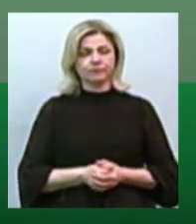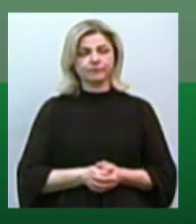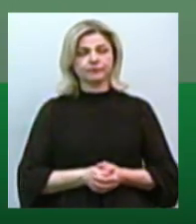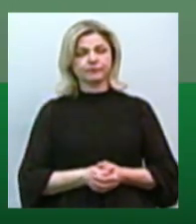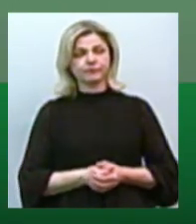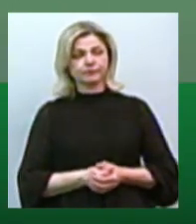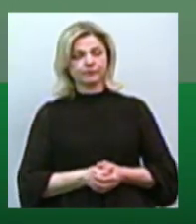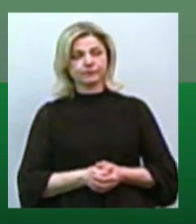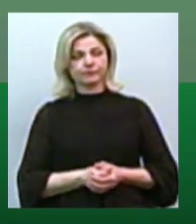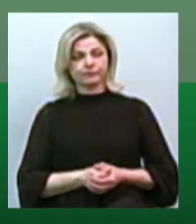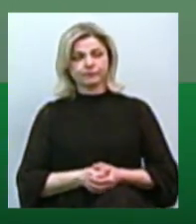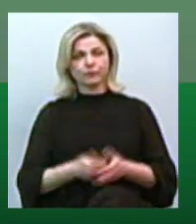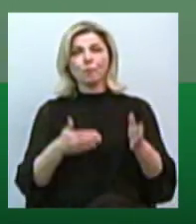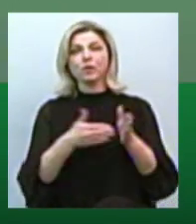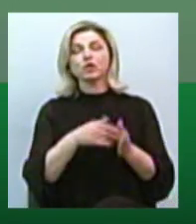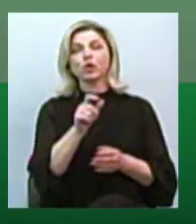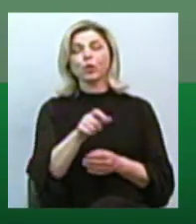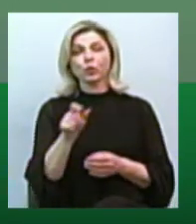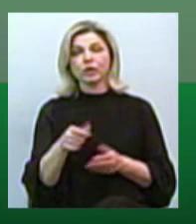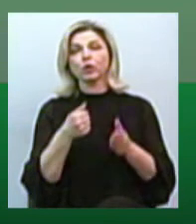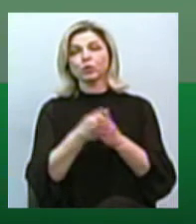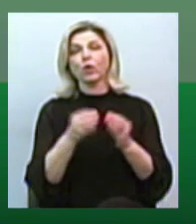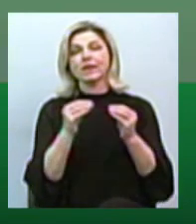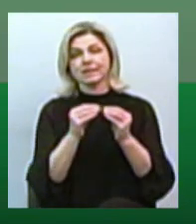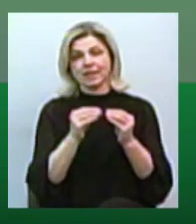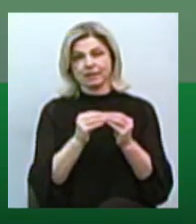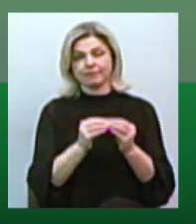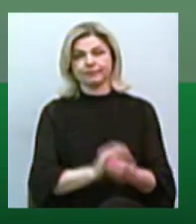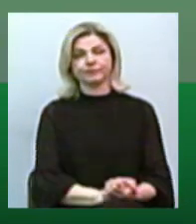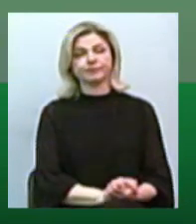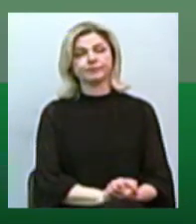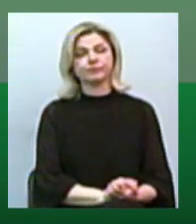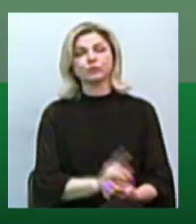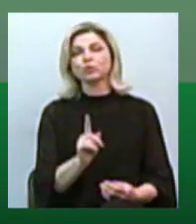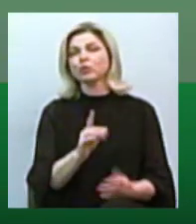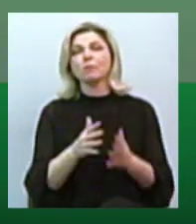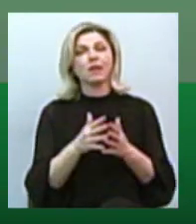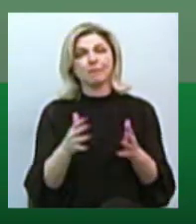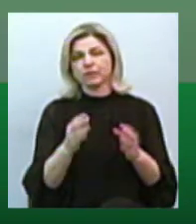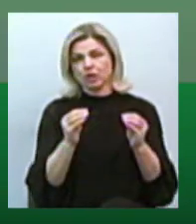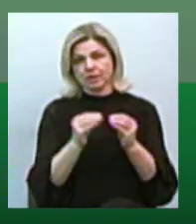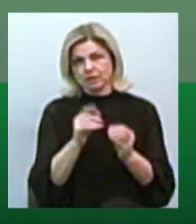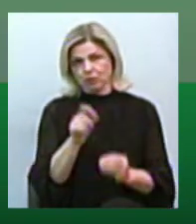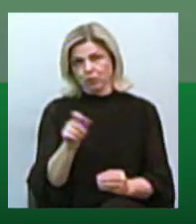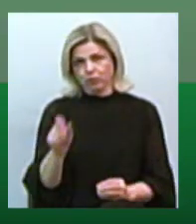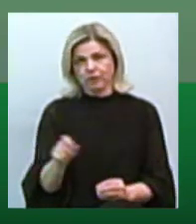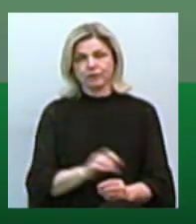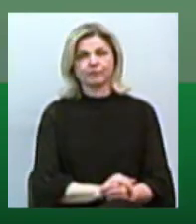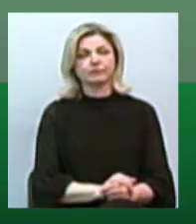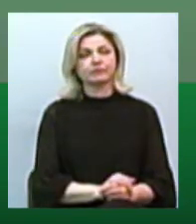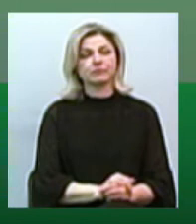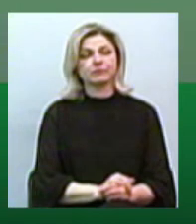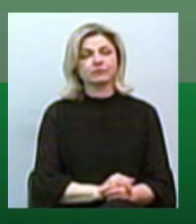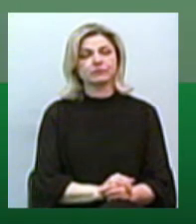кількість людей до десяти, щоб не більше десяти було. У нас